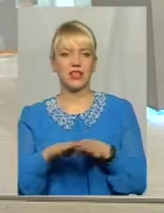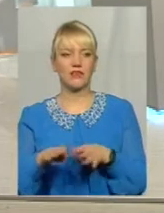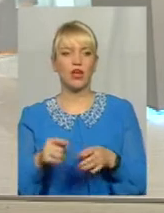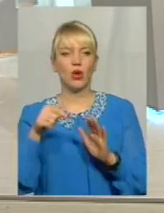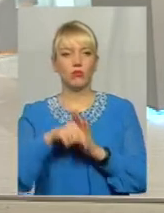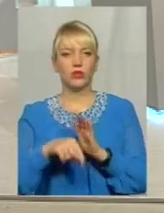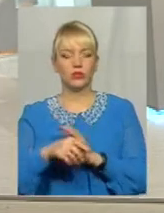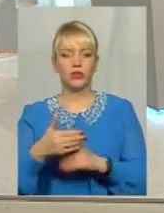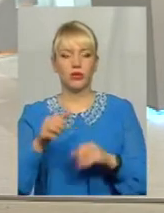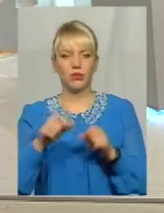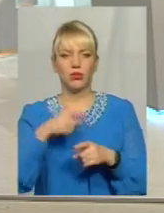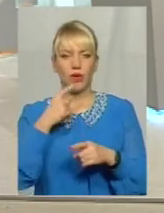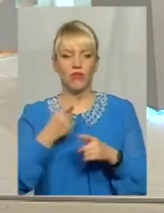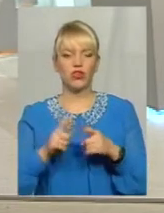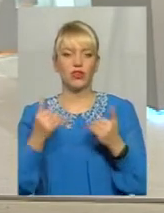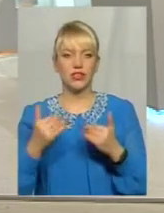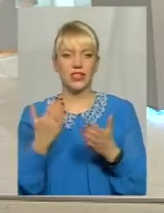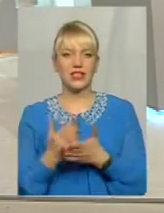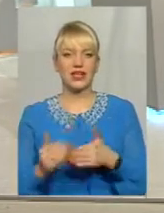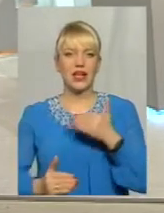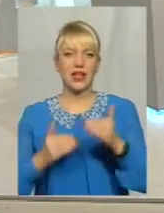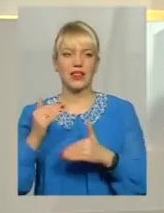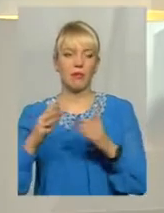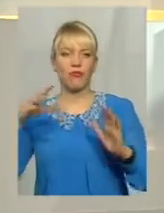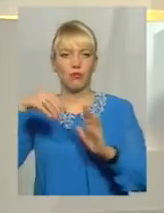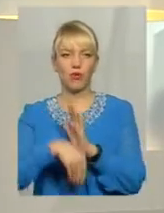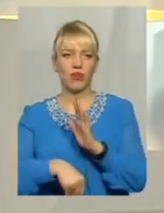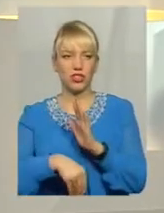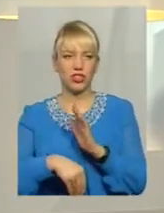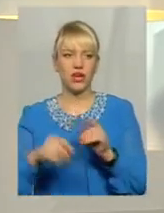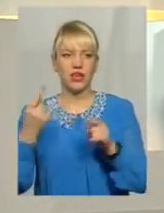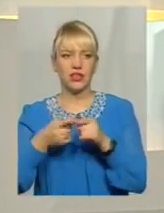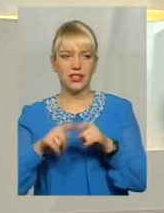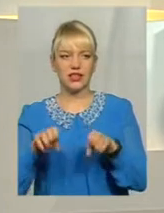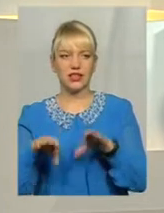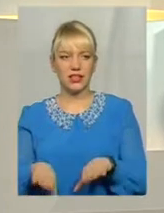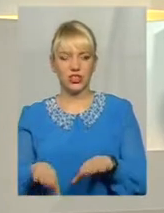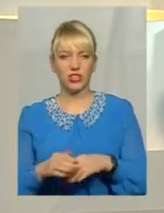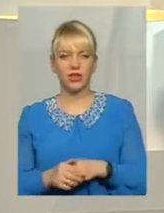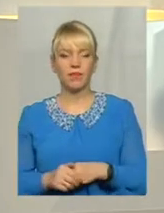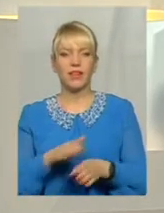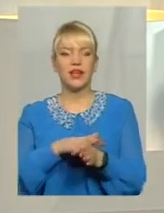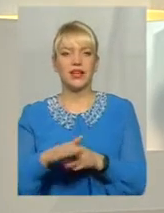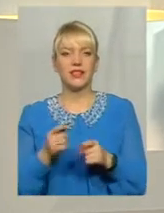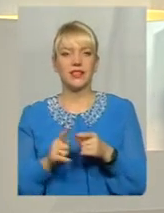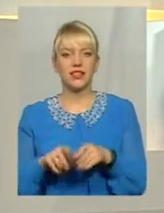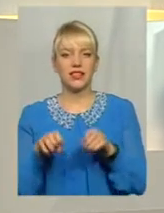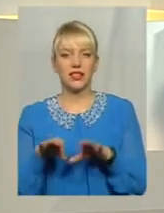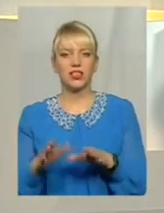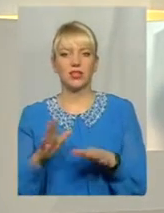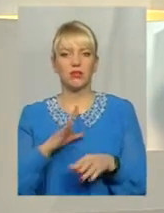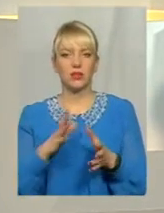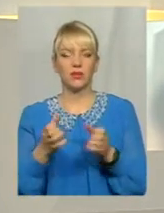можемо говорити, що зараз почався етап вже фактично впровадження реалізації тих рішень, які були прийняті